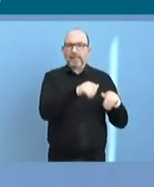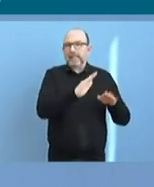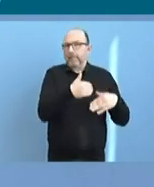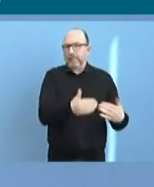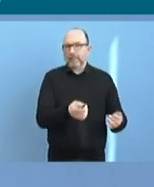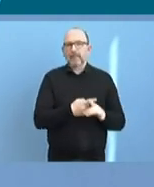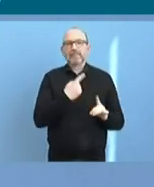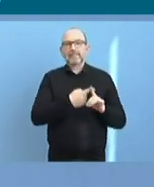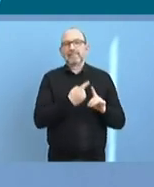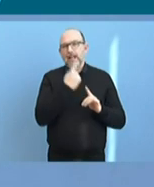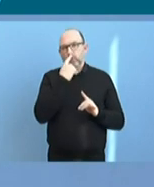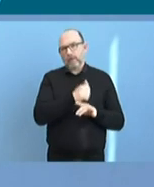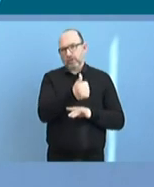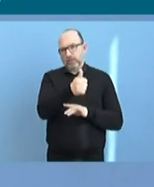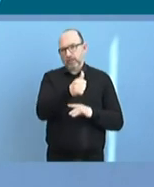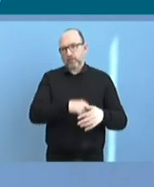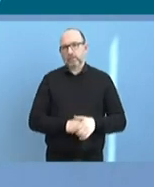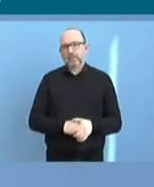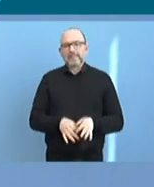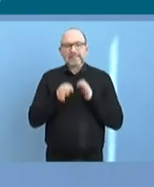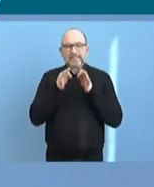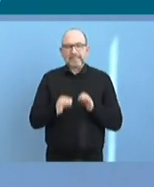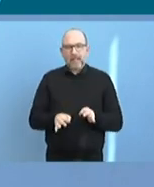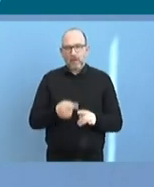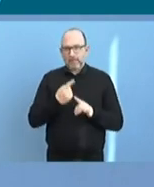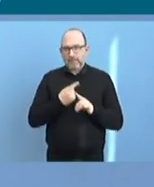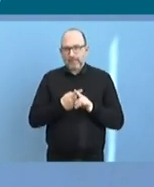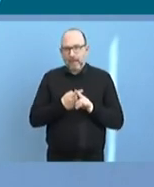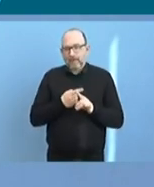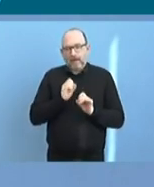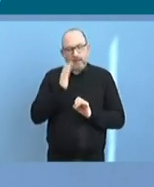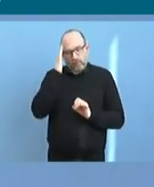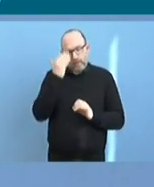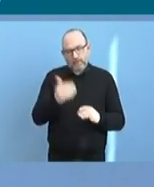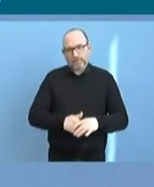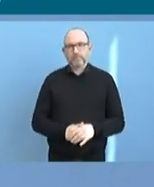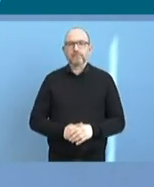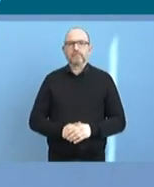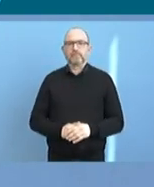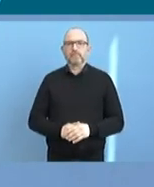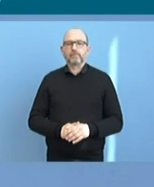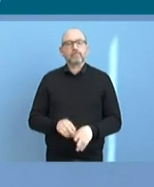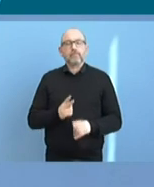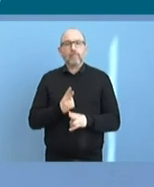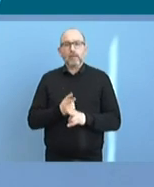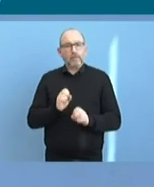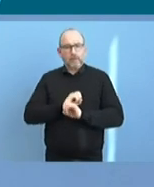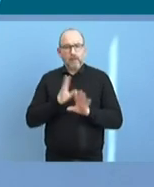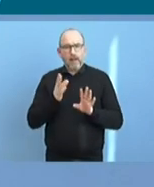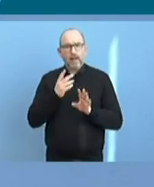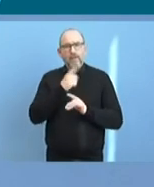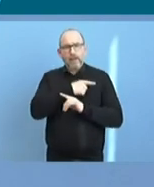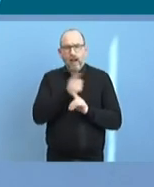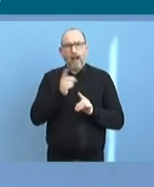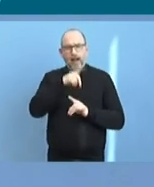immer eine Schätzung und die genaue Zahl ist uns nicht bekannt. Wie immer gilt natürlich, dass wir alle Deutschen dazu auffordern,